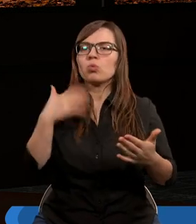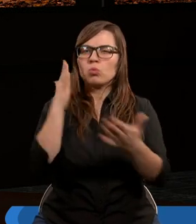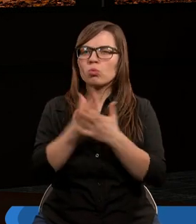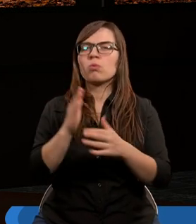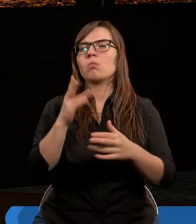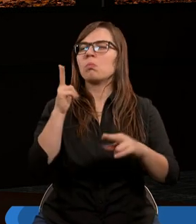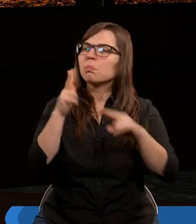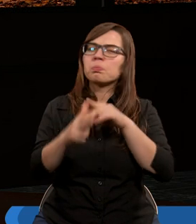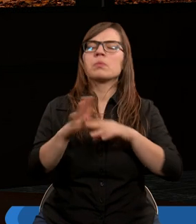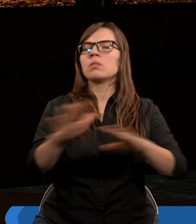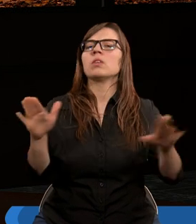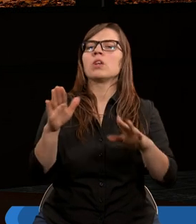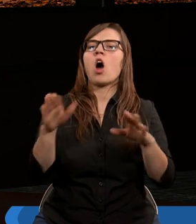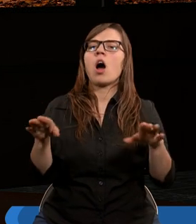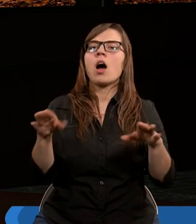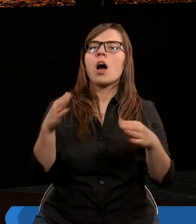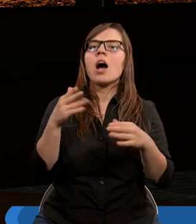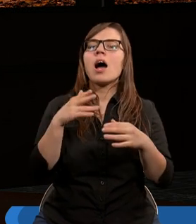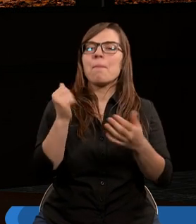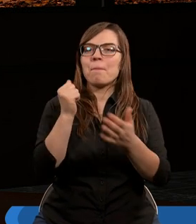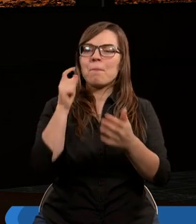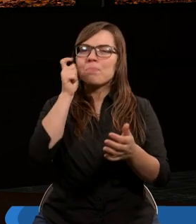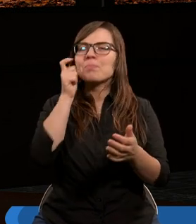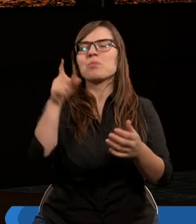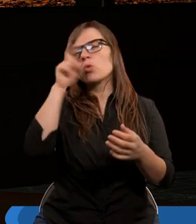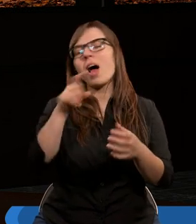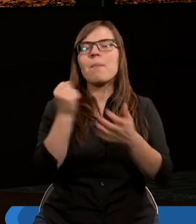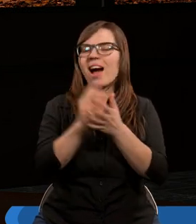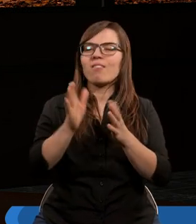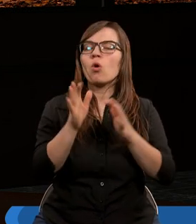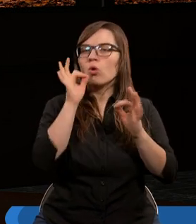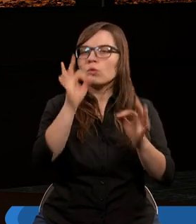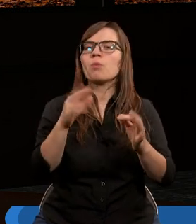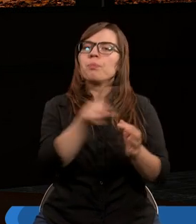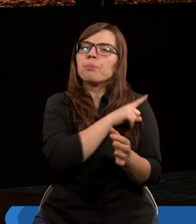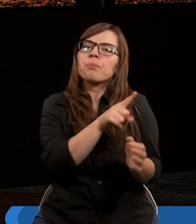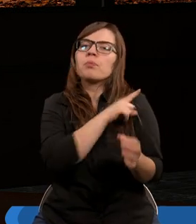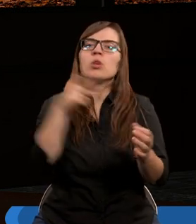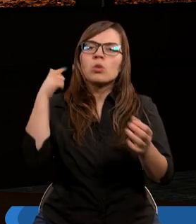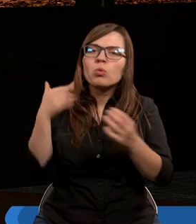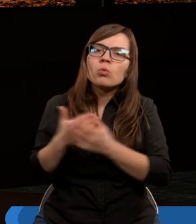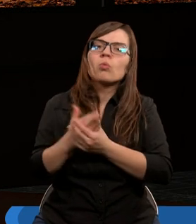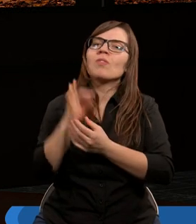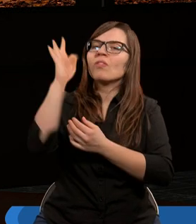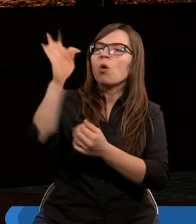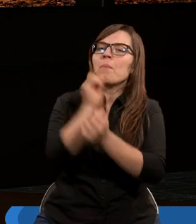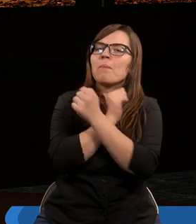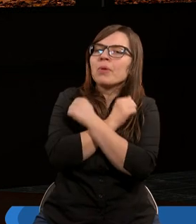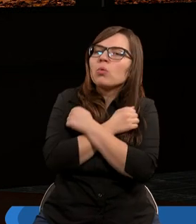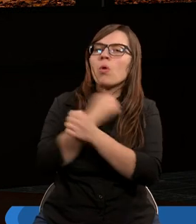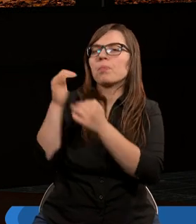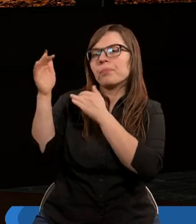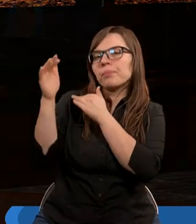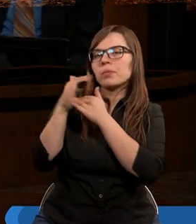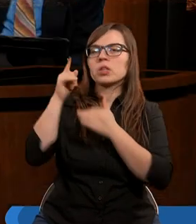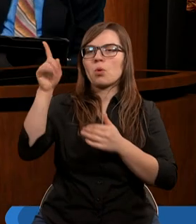przestępować prawo, no to zaczynamy służyć prawu miłości. To jest ten nowy duch.